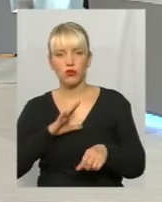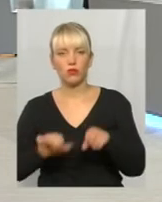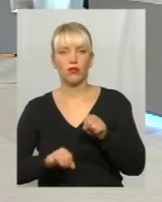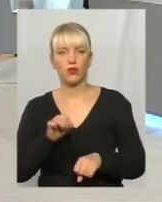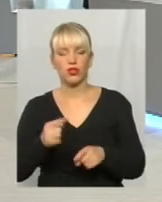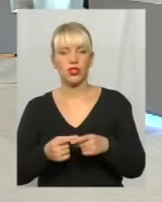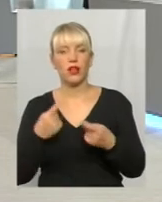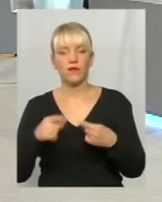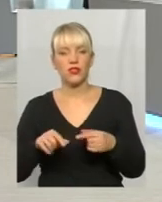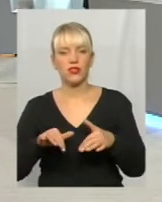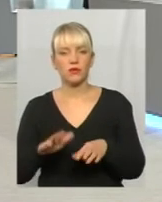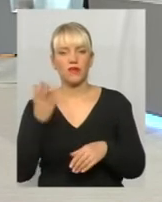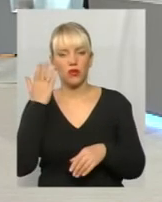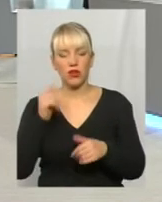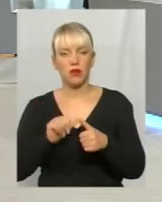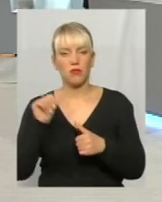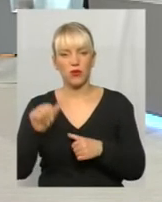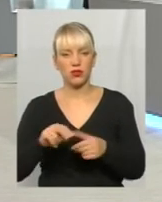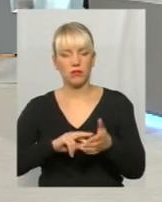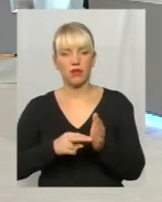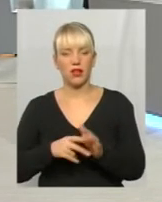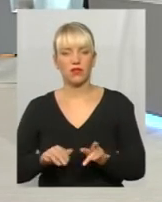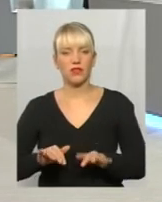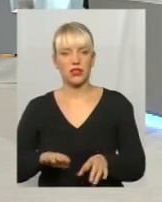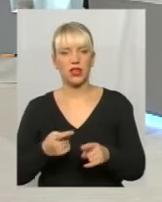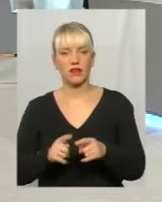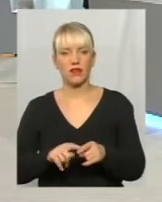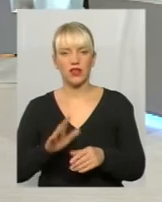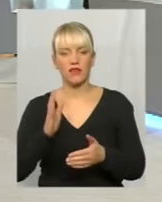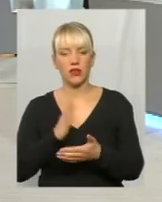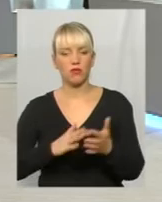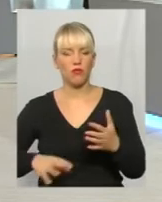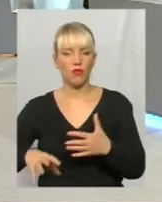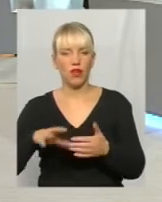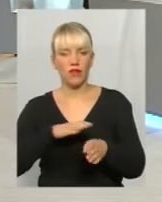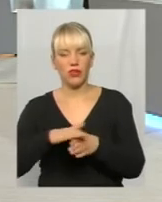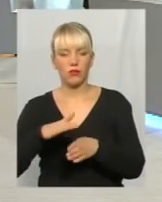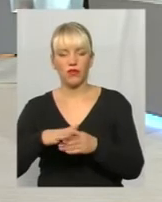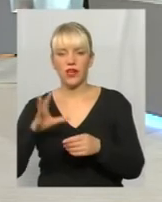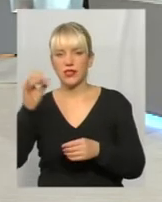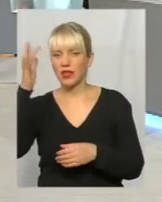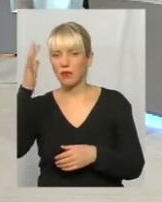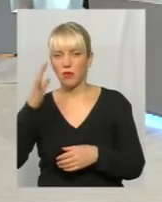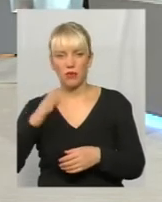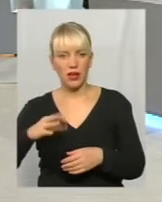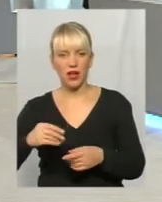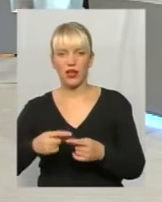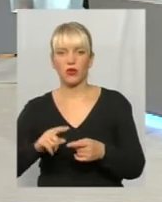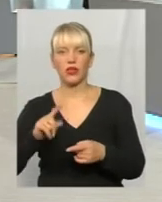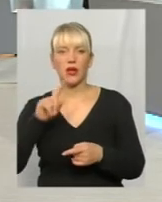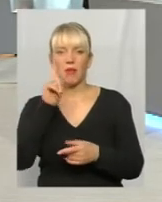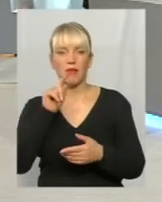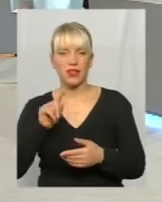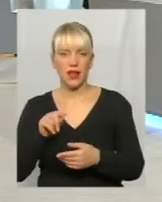відбувається позаплановий захід, він відбувається не по всьому тому переліку питань, які вказані в акті, А